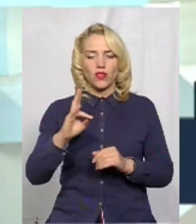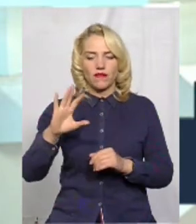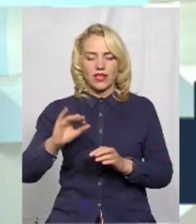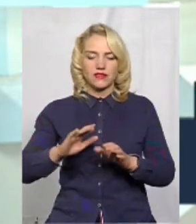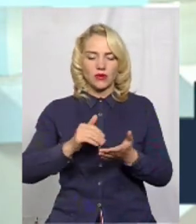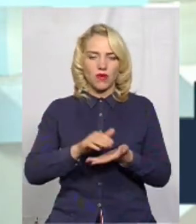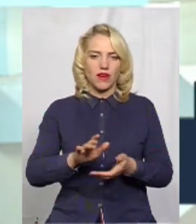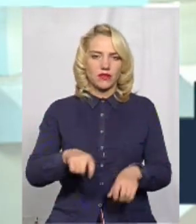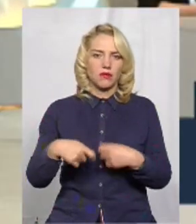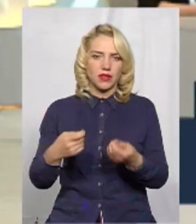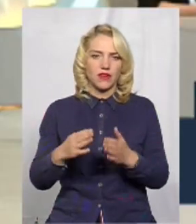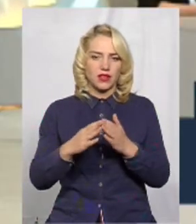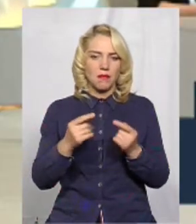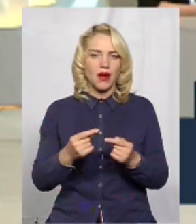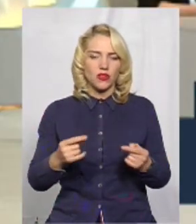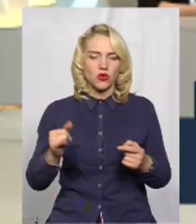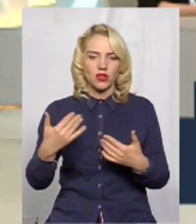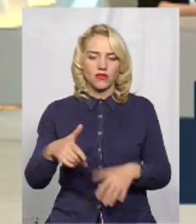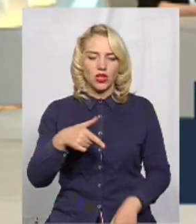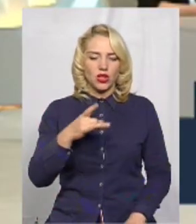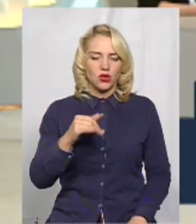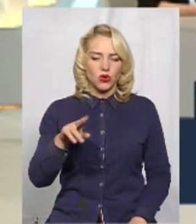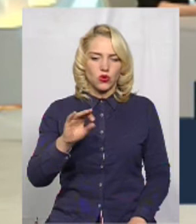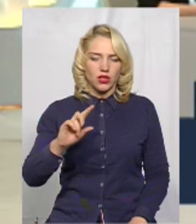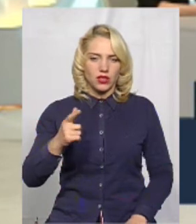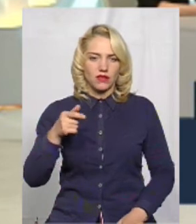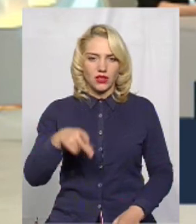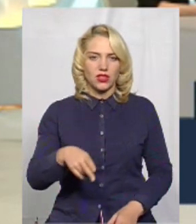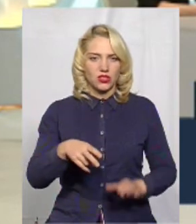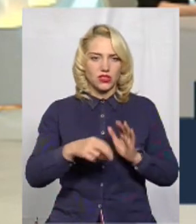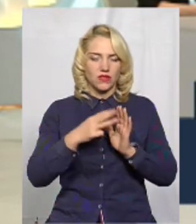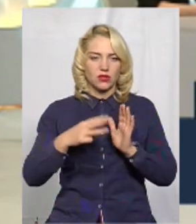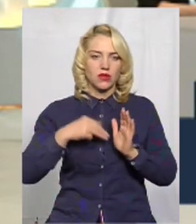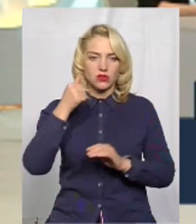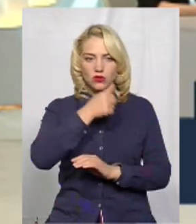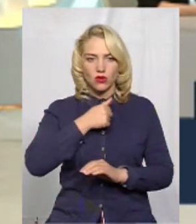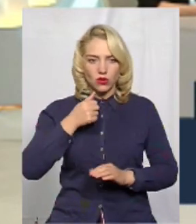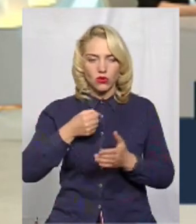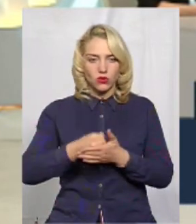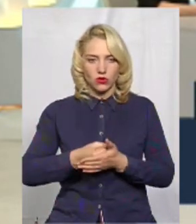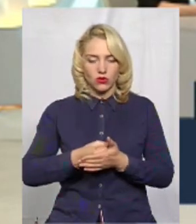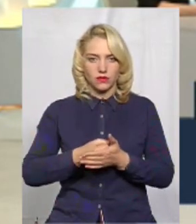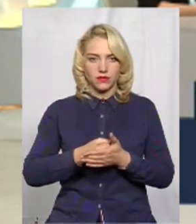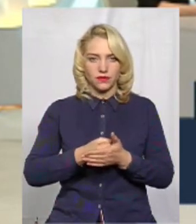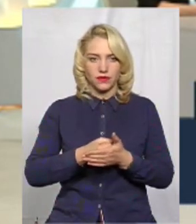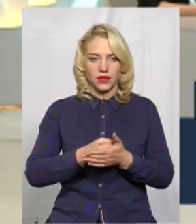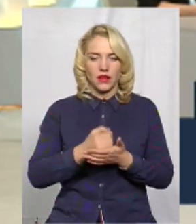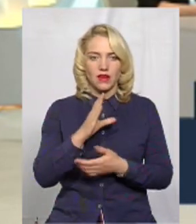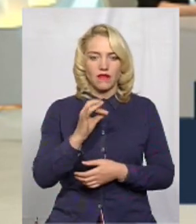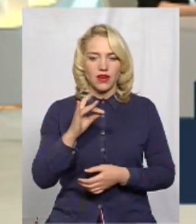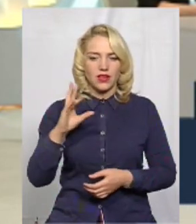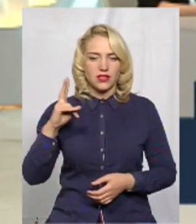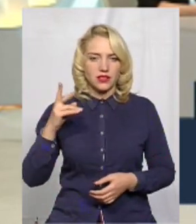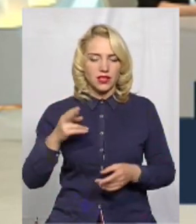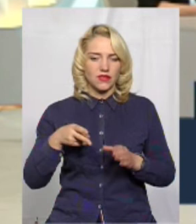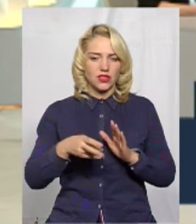передавати майно. І вже з грудня фактично 2018 року до вересня